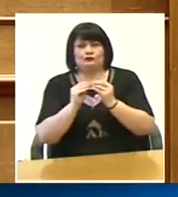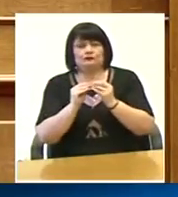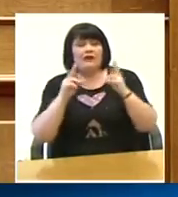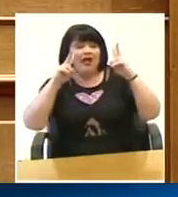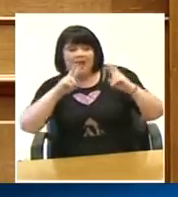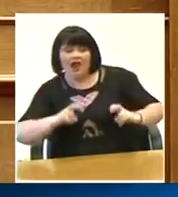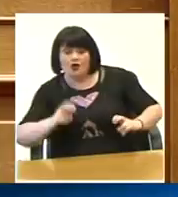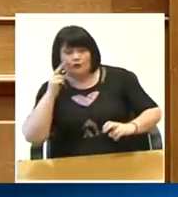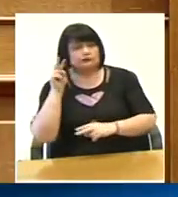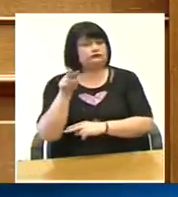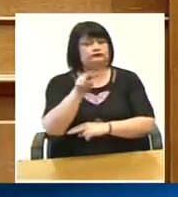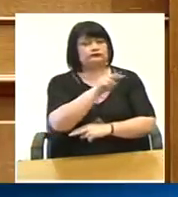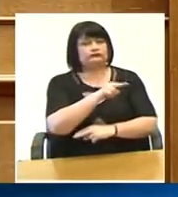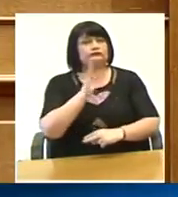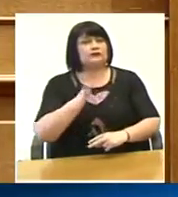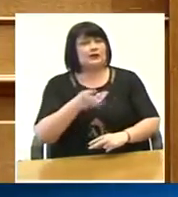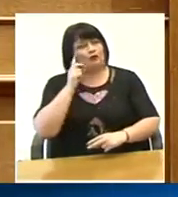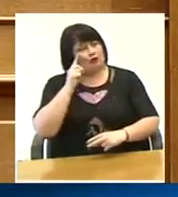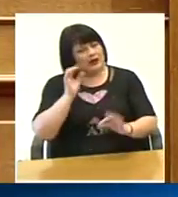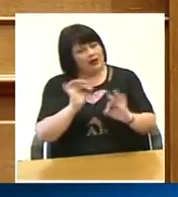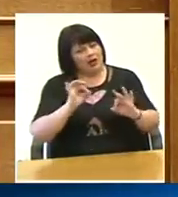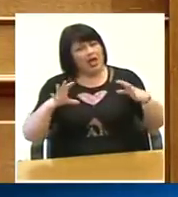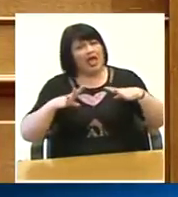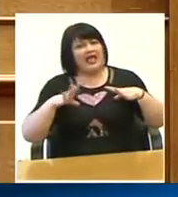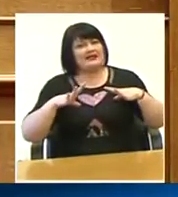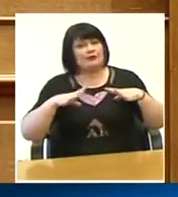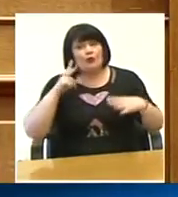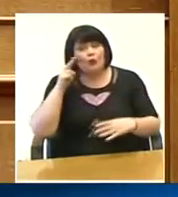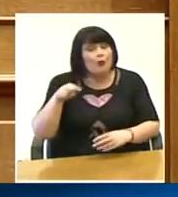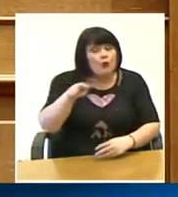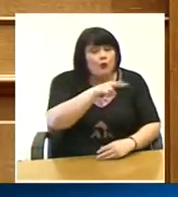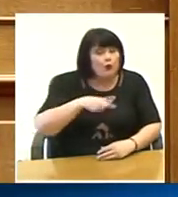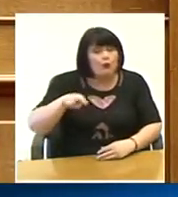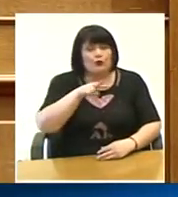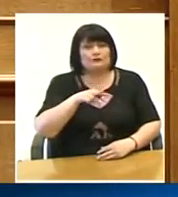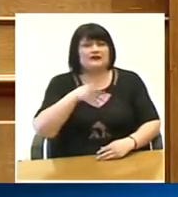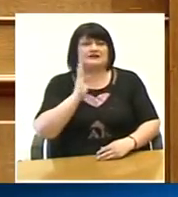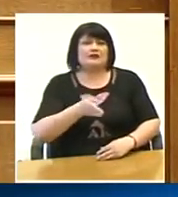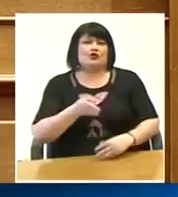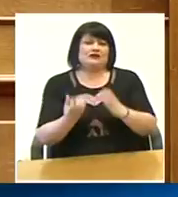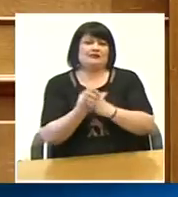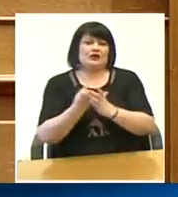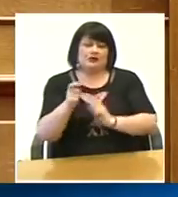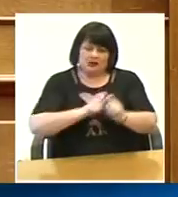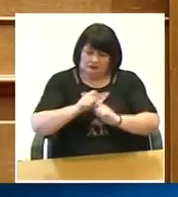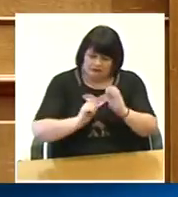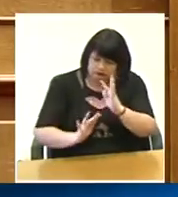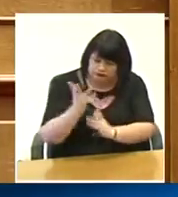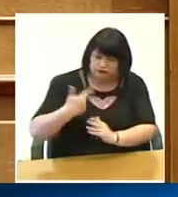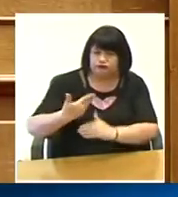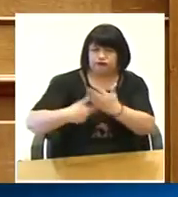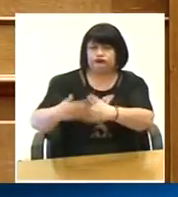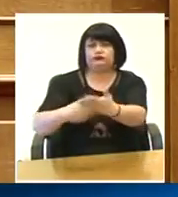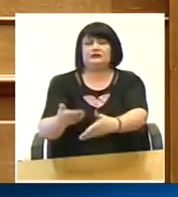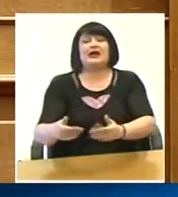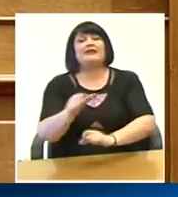για να έχει το φόβο που να φυλά τα έρμα σε όλες τις αποκεντρωμένες δομές έτσι θα πάρει μπρος και η παραγωγική ανασυγκρότηση έτσι θα αλλάξει και